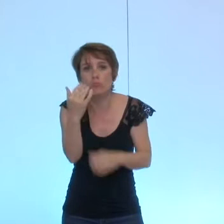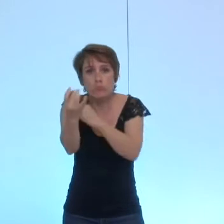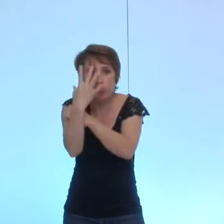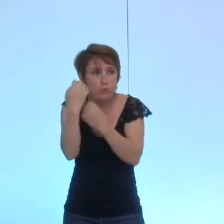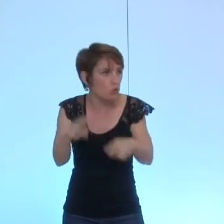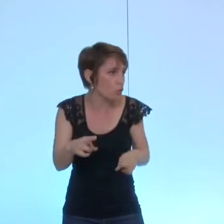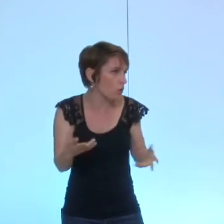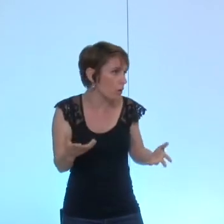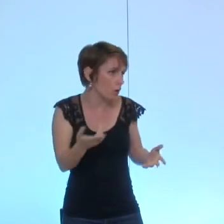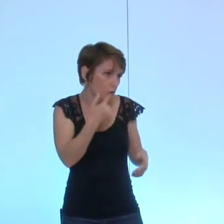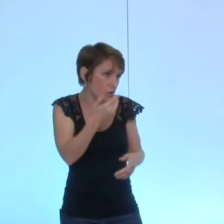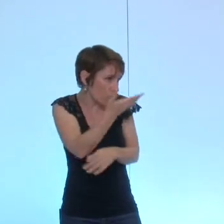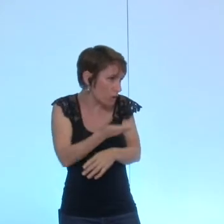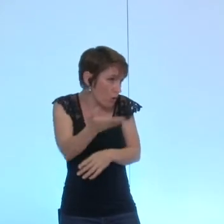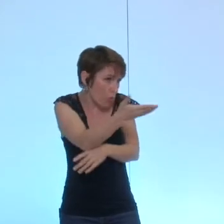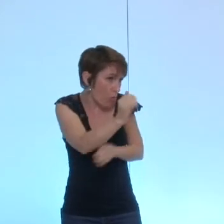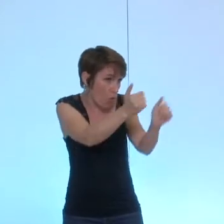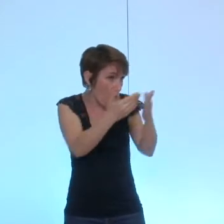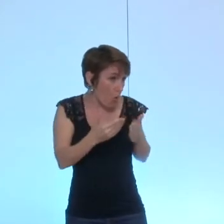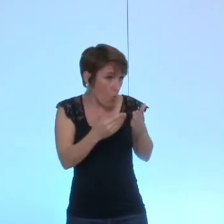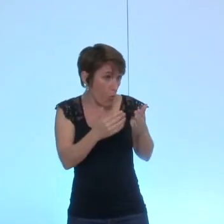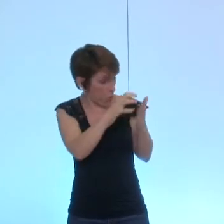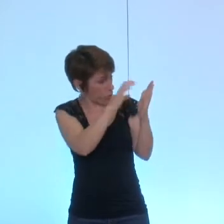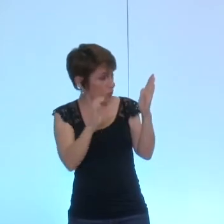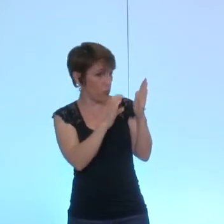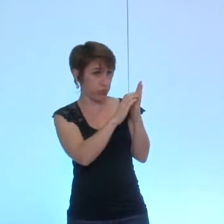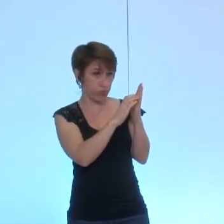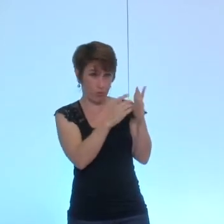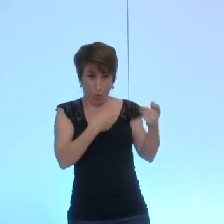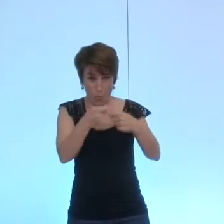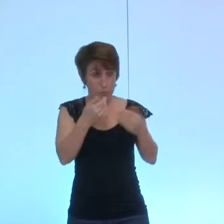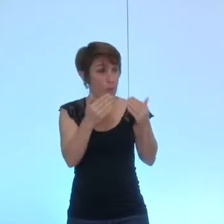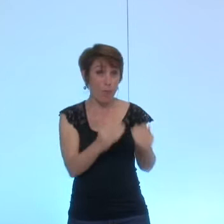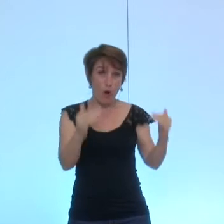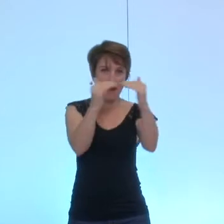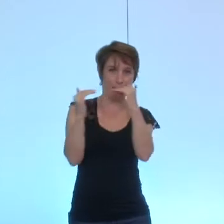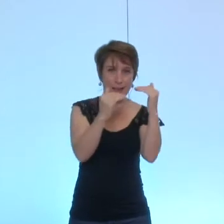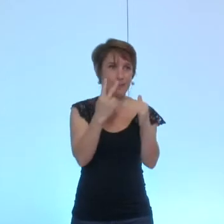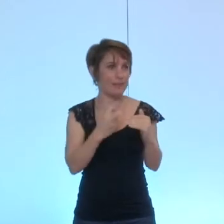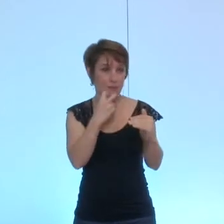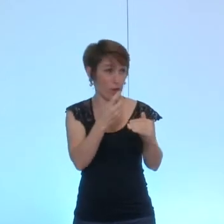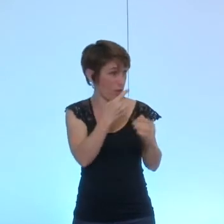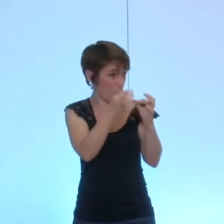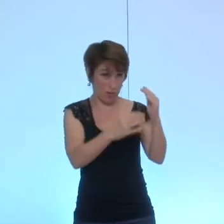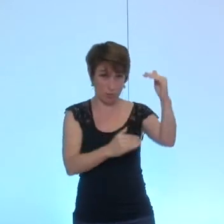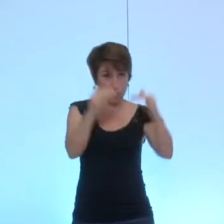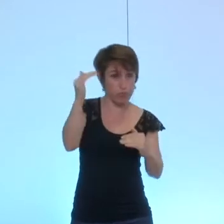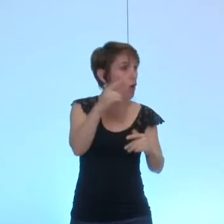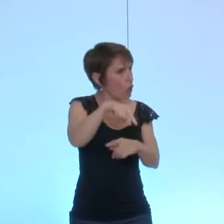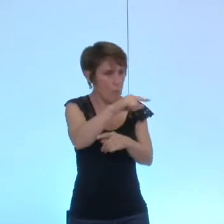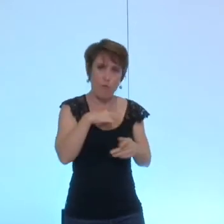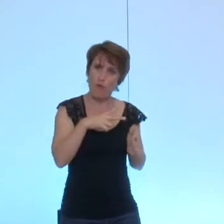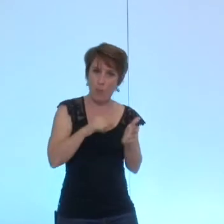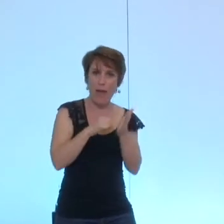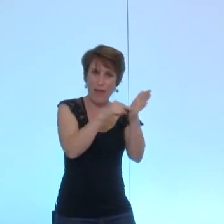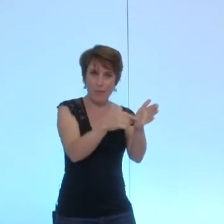contradiction avec un principe assez fondamental qui est celui de l'égalité des citoyens dans un certain nombre de situations vous avez une indemnité vous avez décidé